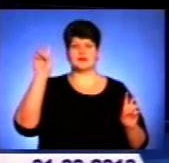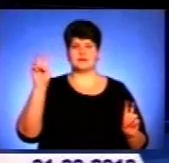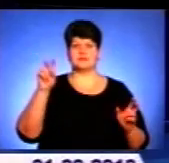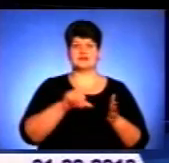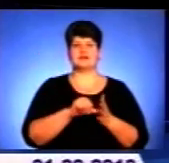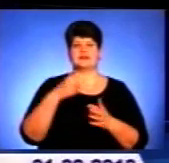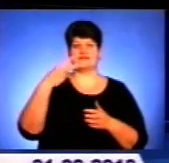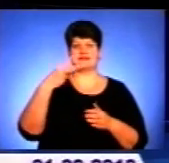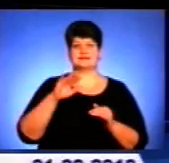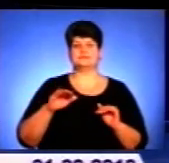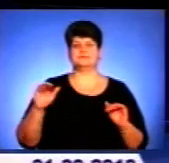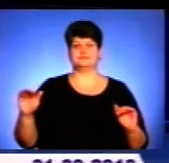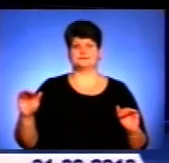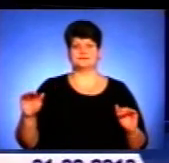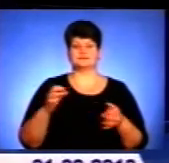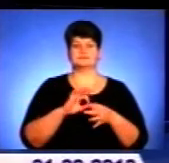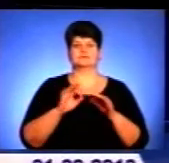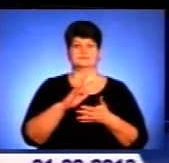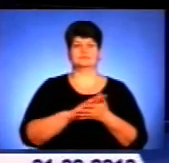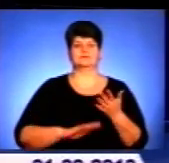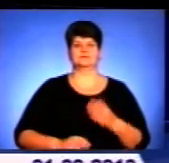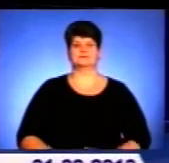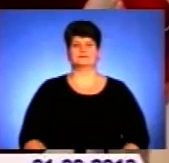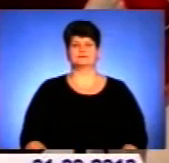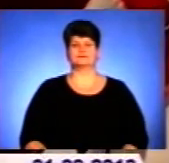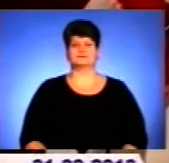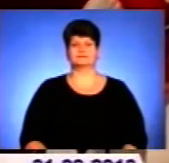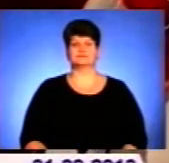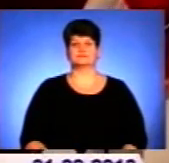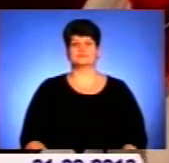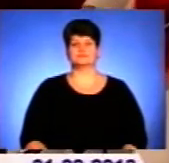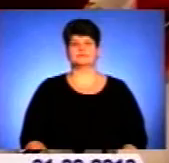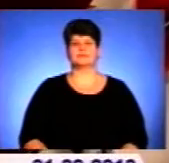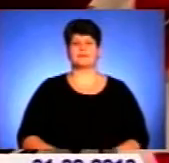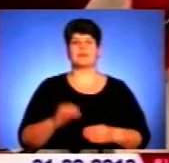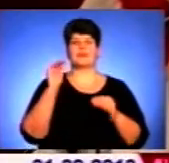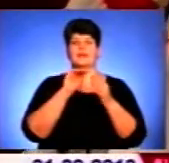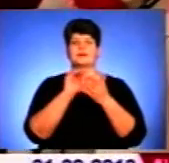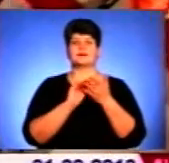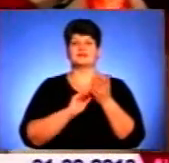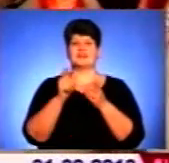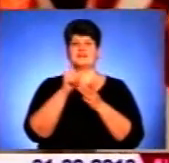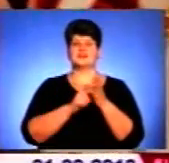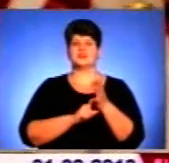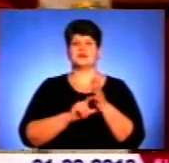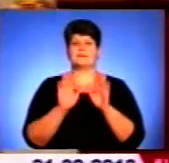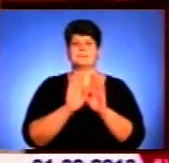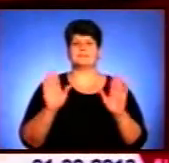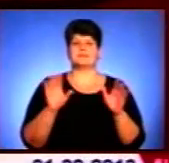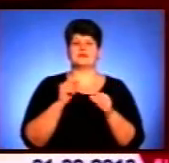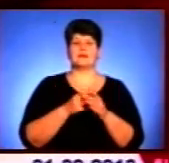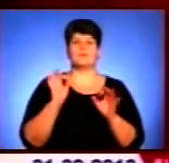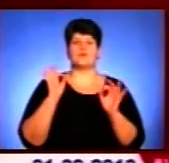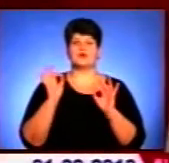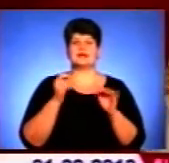школярів. Детальніше у наступному сюжеті. Складати вірші і пісні, покласти їх на музику – це сенс